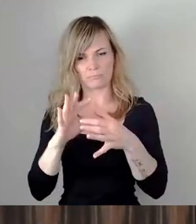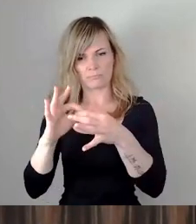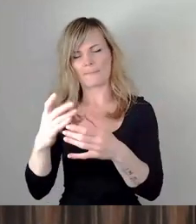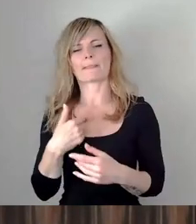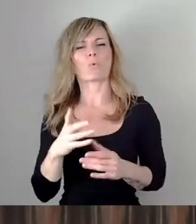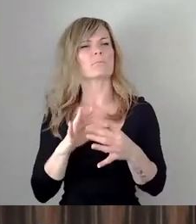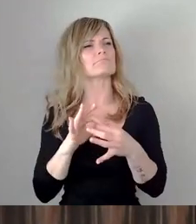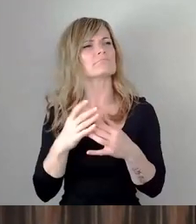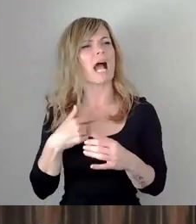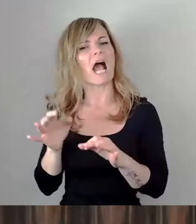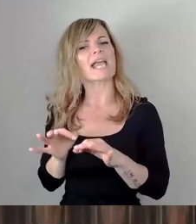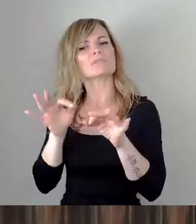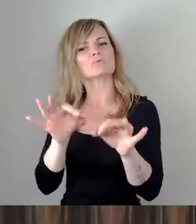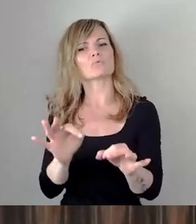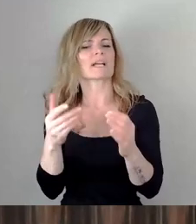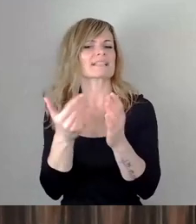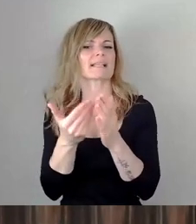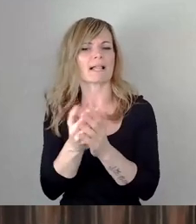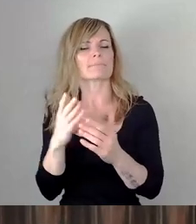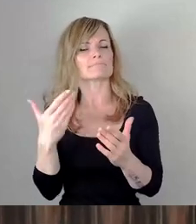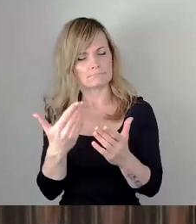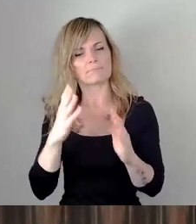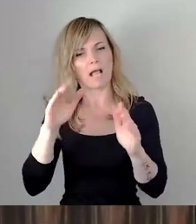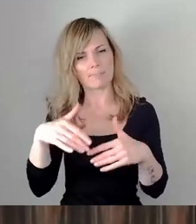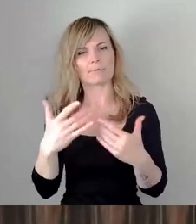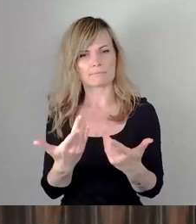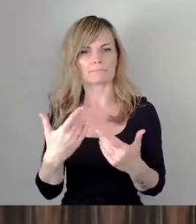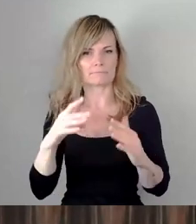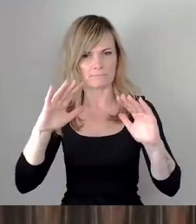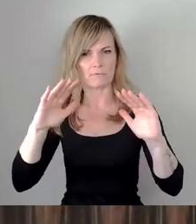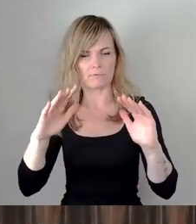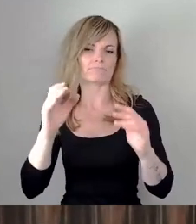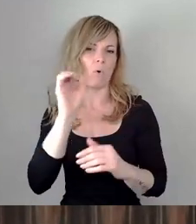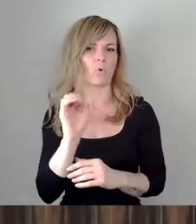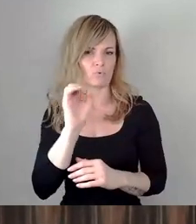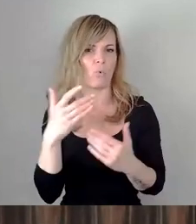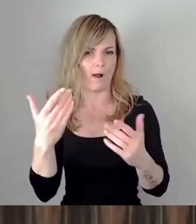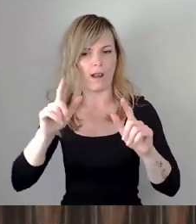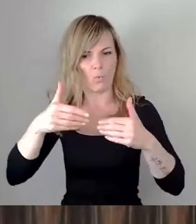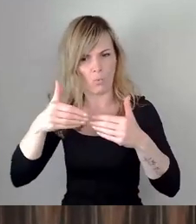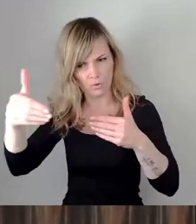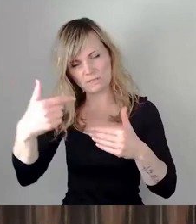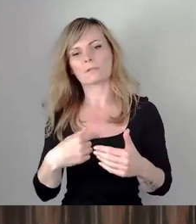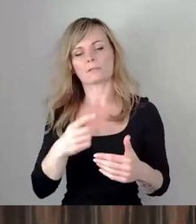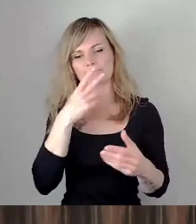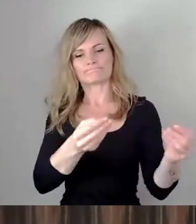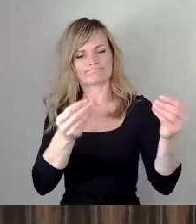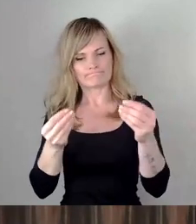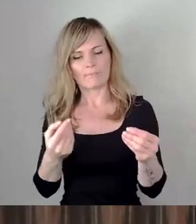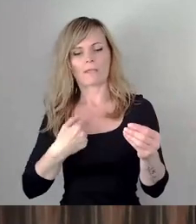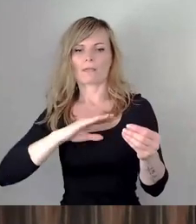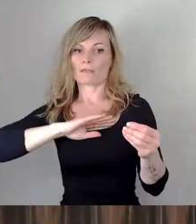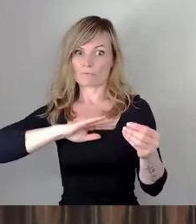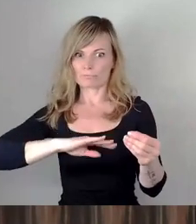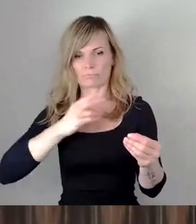Es ist, wir waren, ich muss sagen, doch angenehm erleichtert, als wir feststellen konnten,